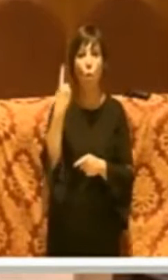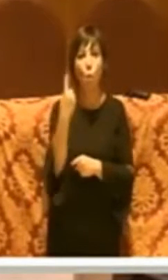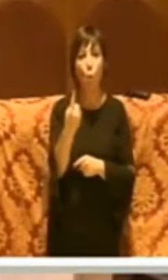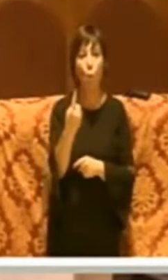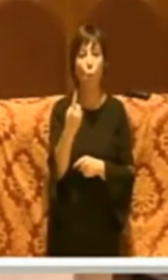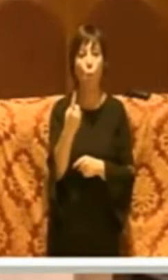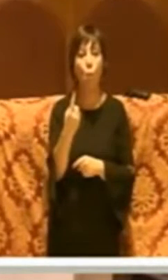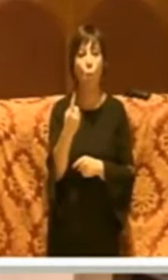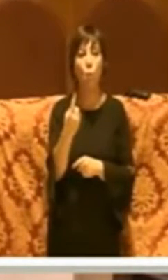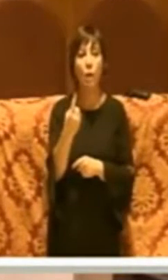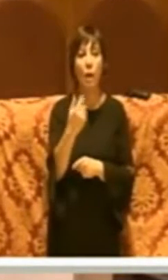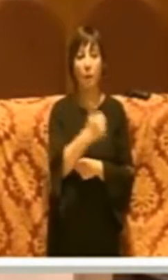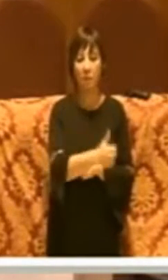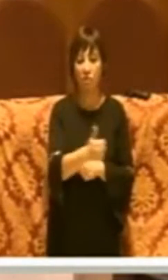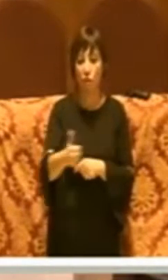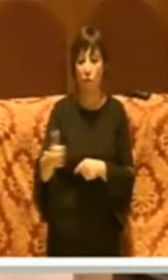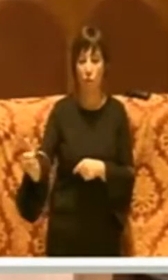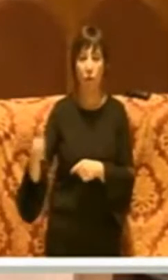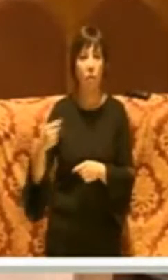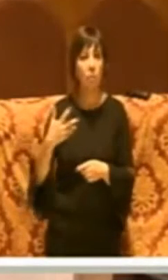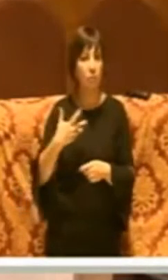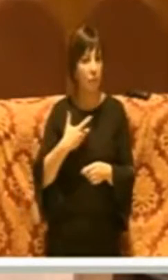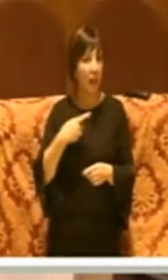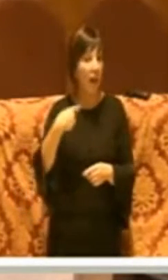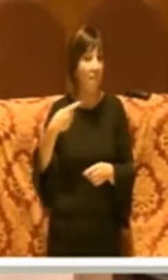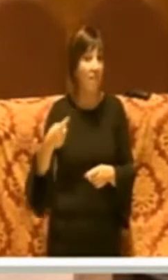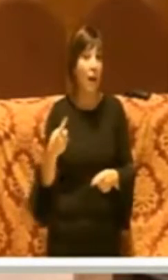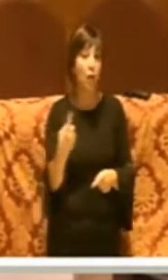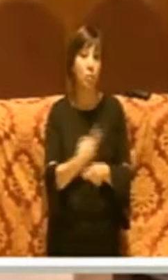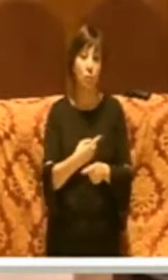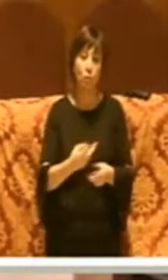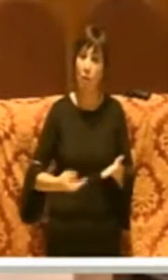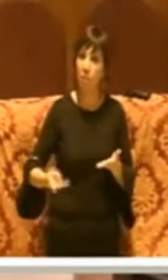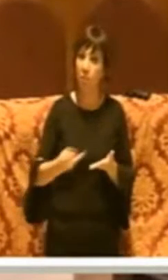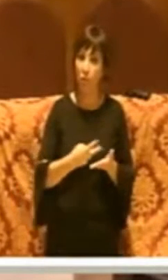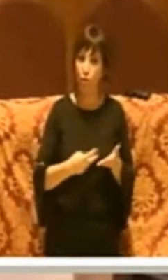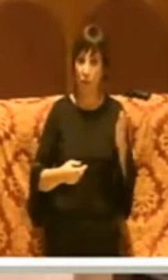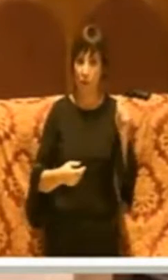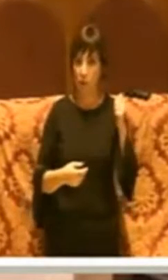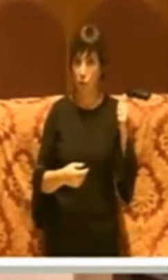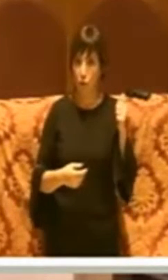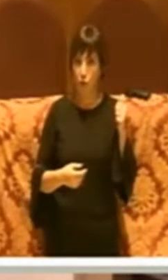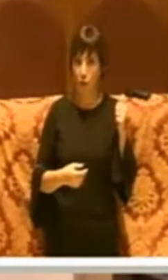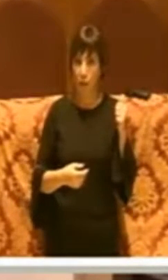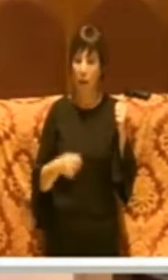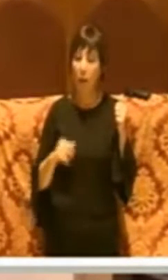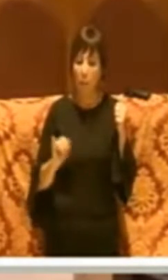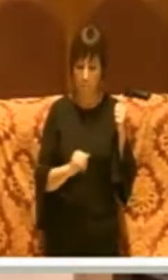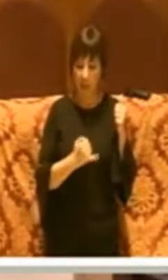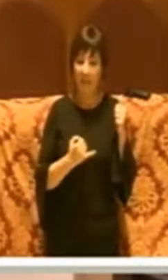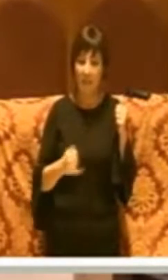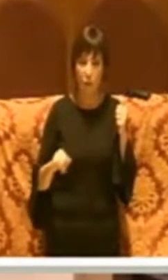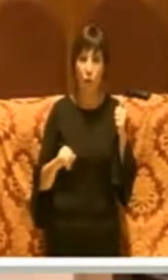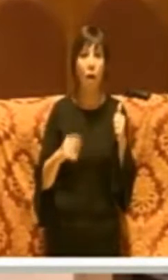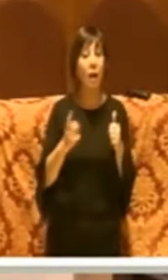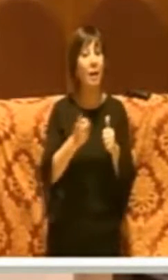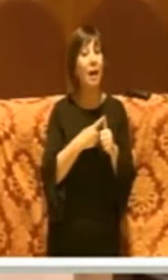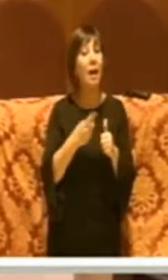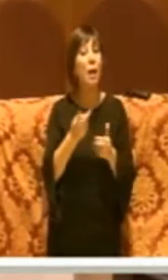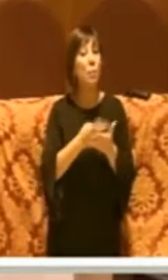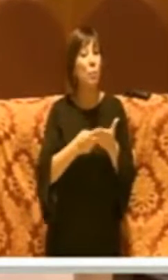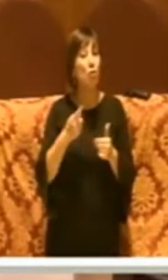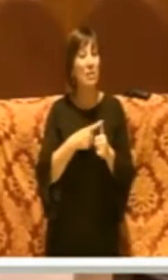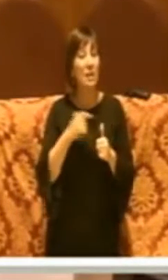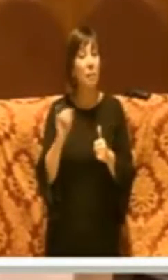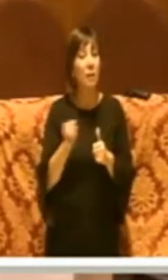per ciascuna avrà bisogno di una progettazione particolare, ma proprio questa progettazione è